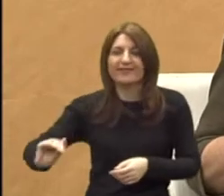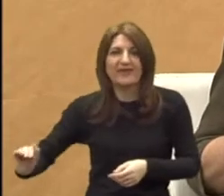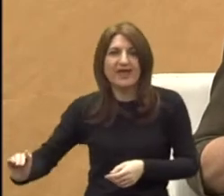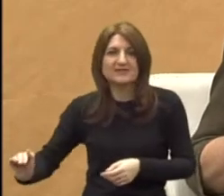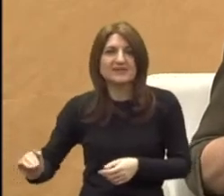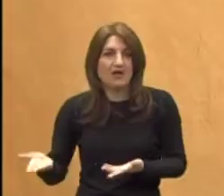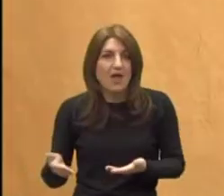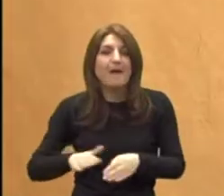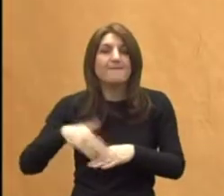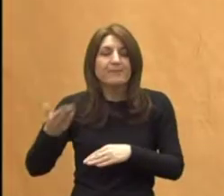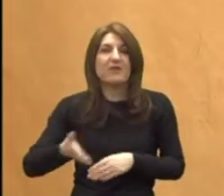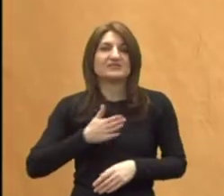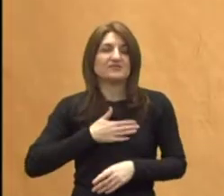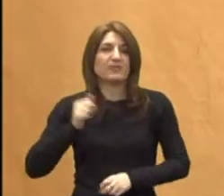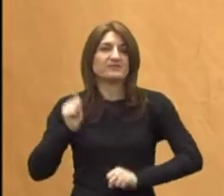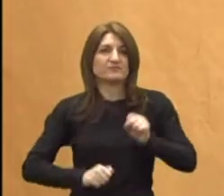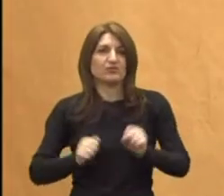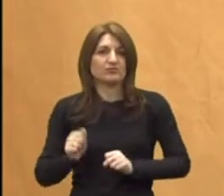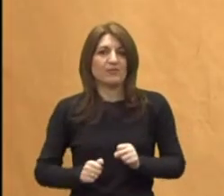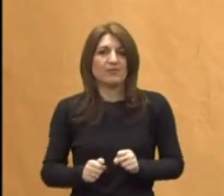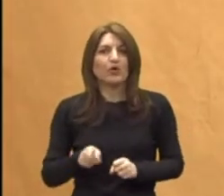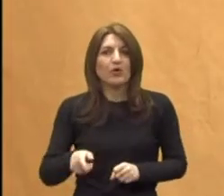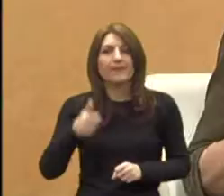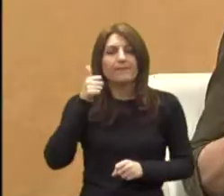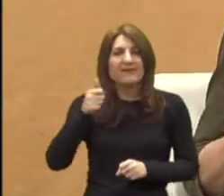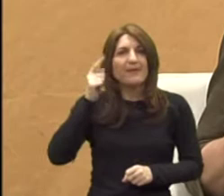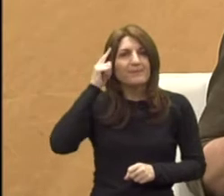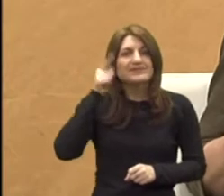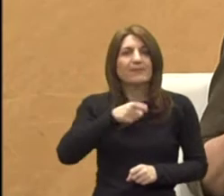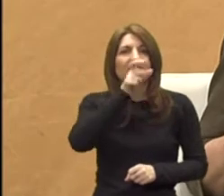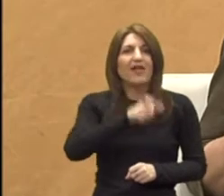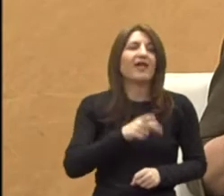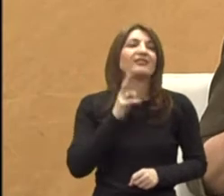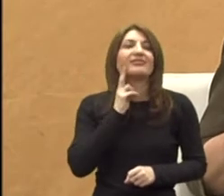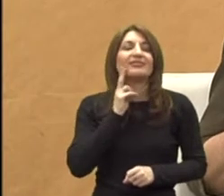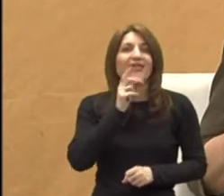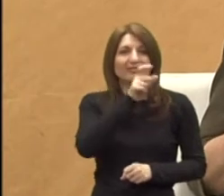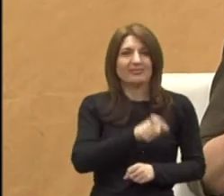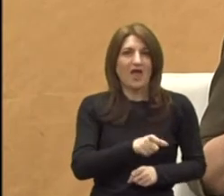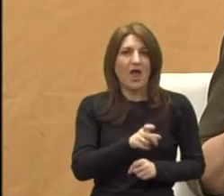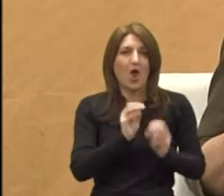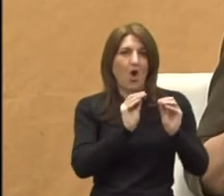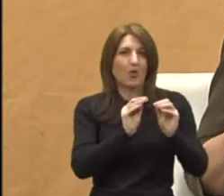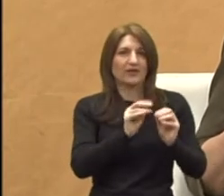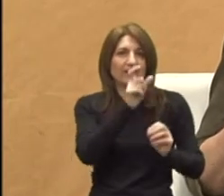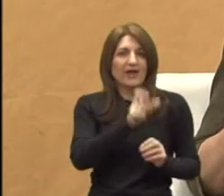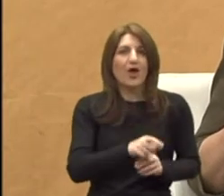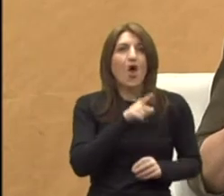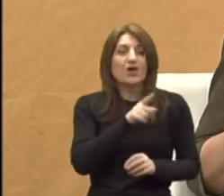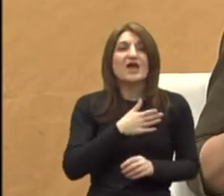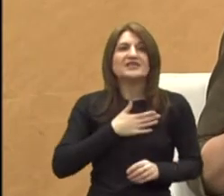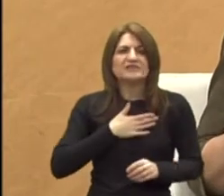u odnosu na svoje sposobnosti. Tu prvenstveno mislim na odgajatelje. Jer odgajatelji u svojoj edukaciji